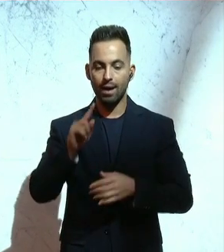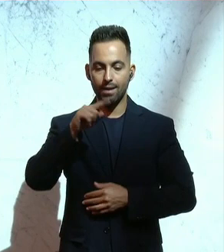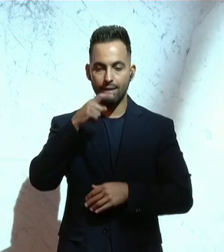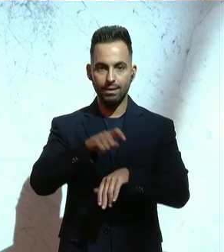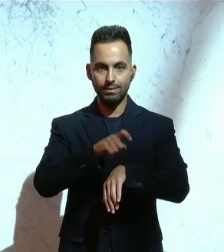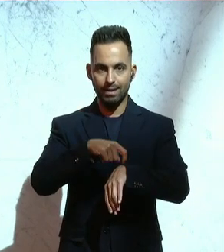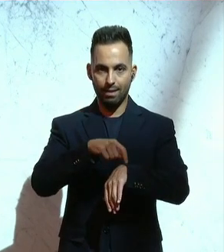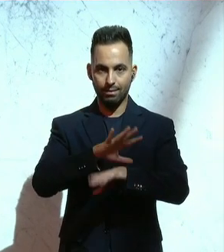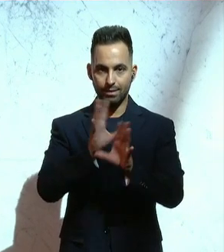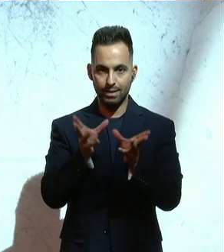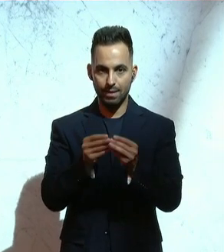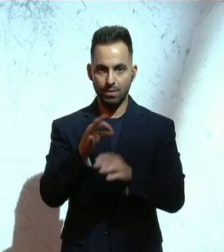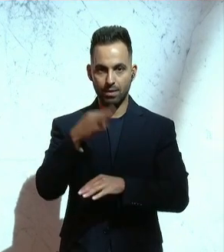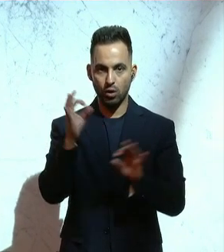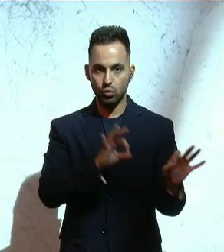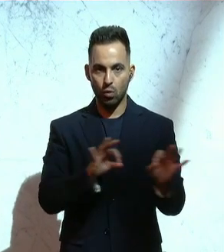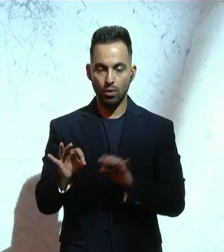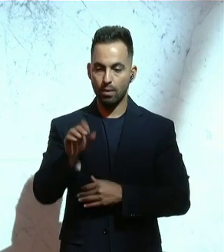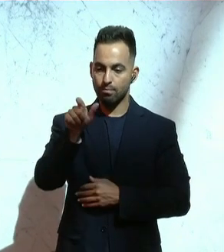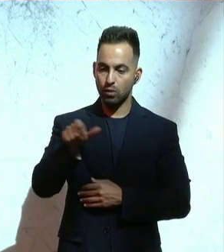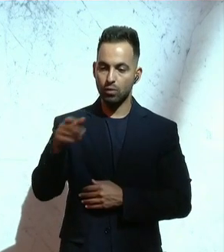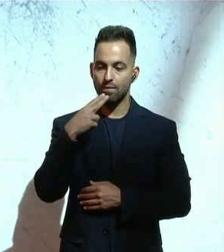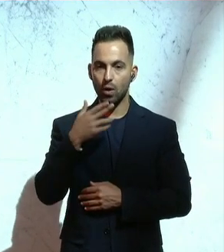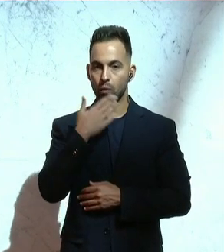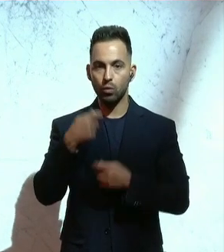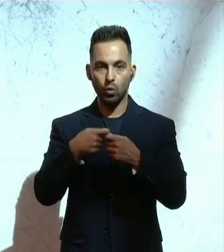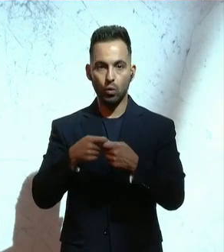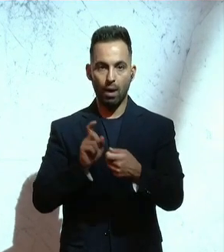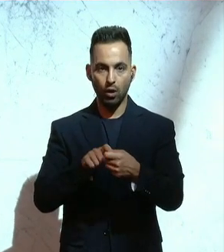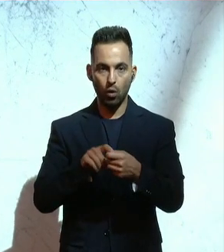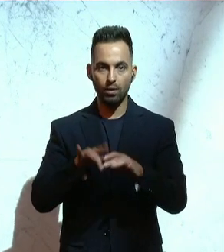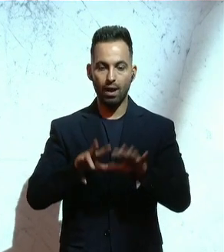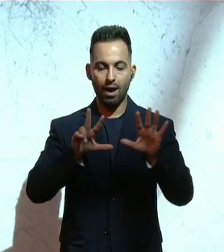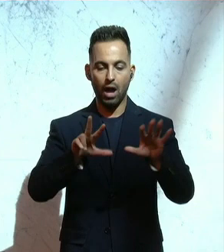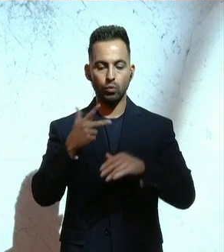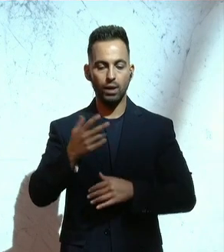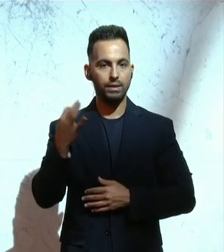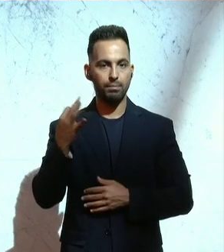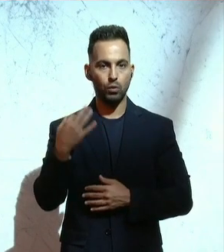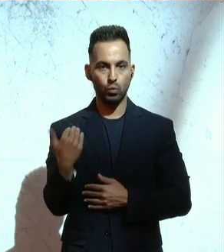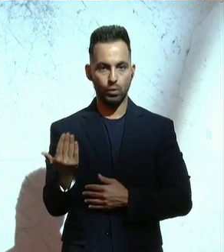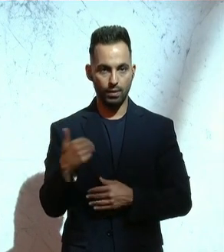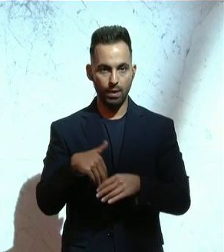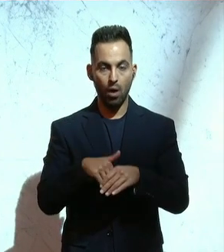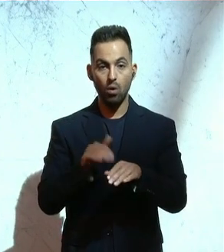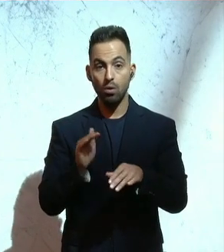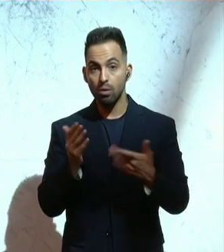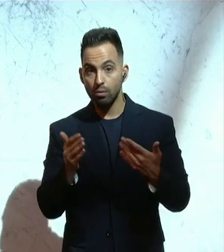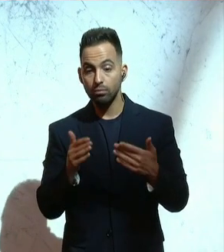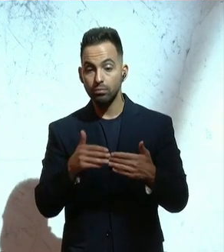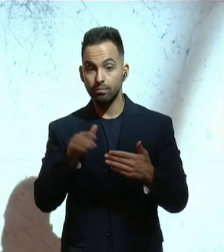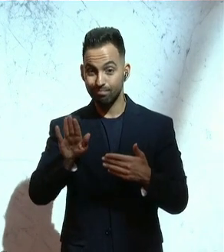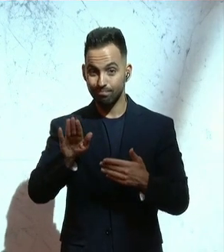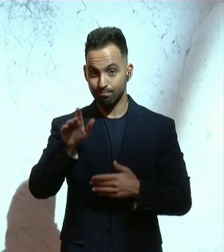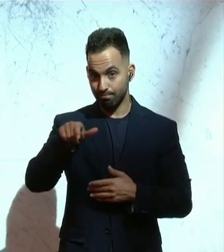Redezeit für die gesamte Tagesordnung von jenen Abgeordneten, die keinem Club angehören, je 38 Minuten. Darüber hinaus wird